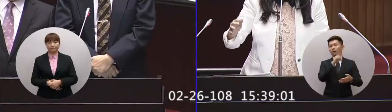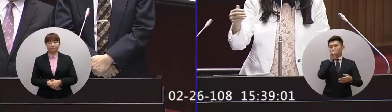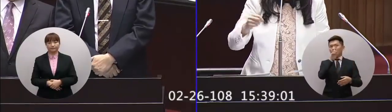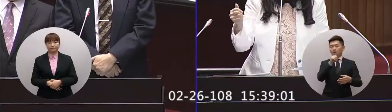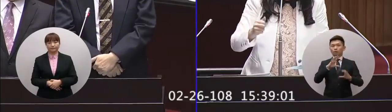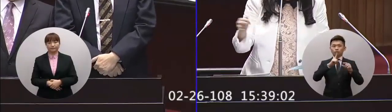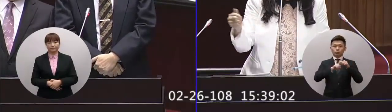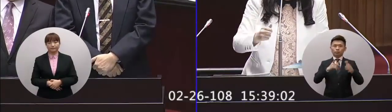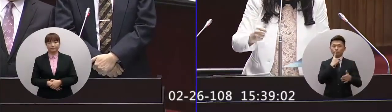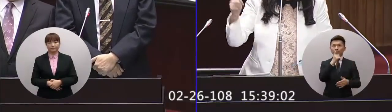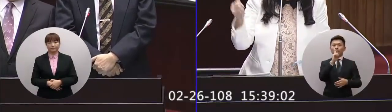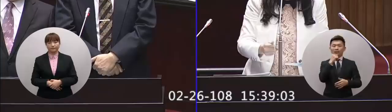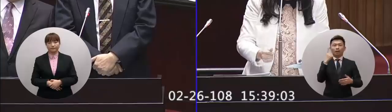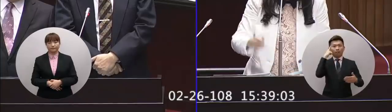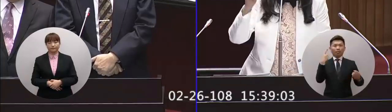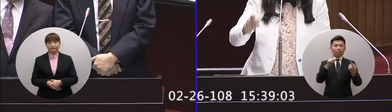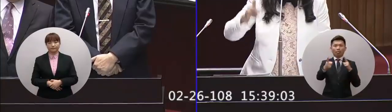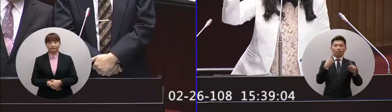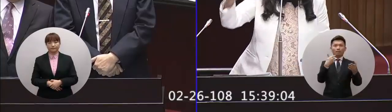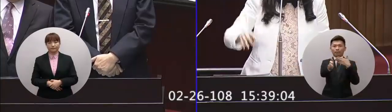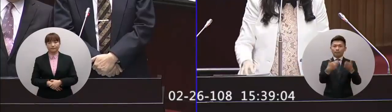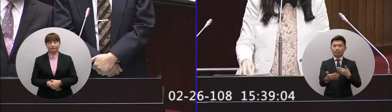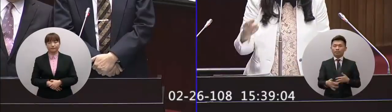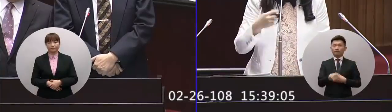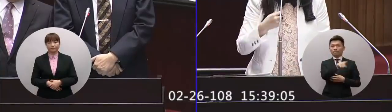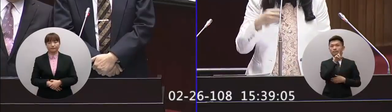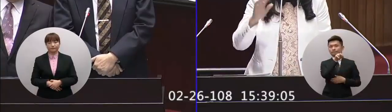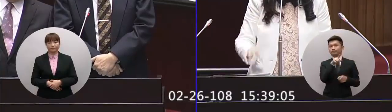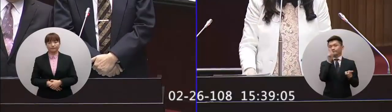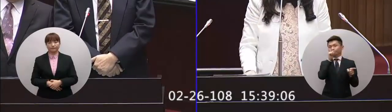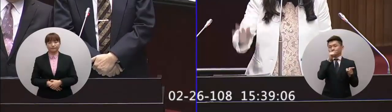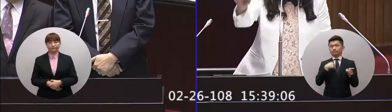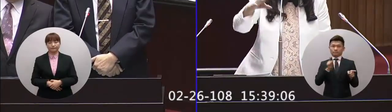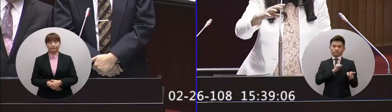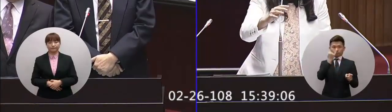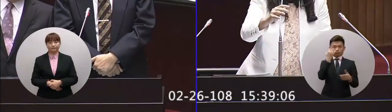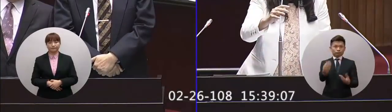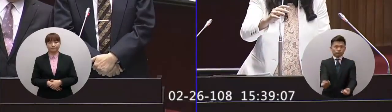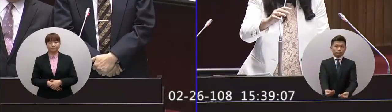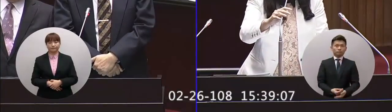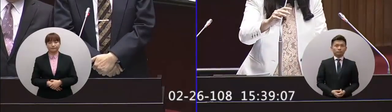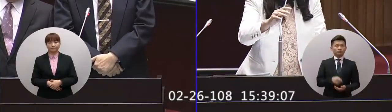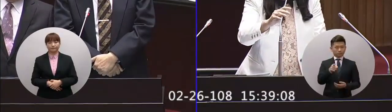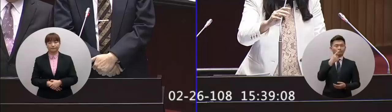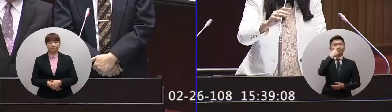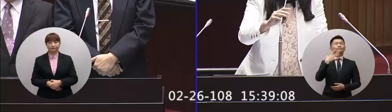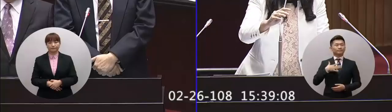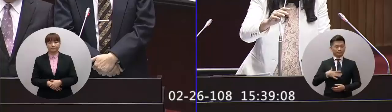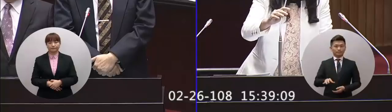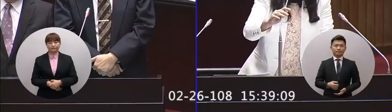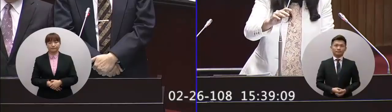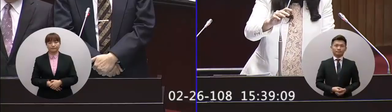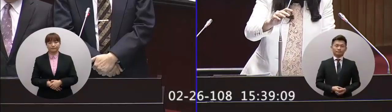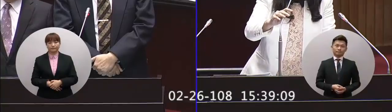中國雙方沒有交集沒有互通然後你說全部是別人的錯我們自己都沒有錯這就是你們的處理方式我完全理解